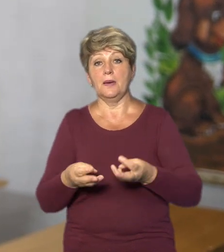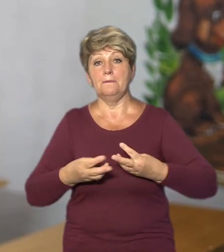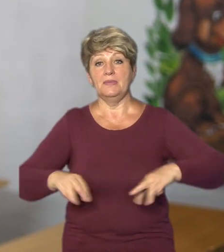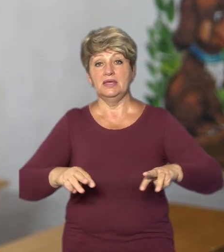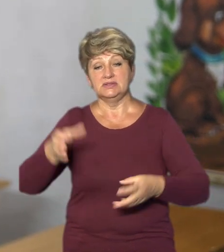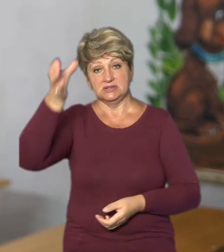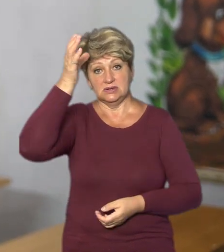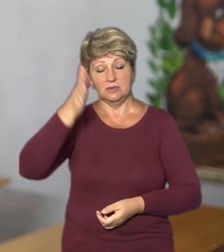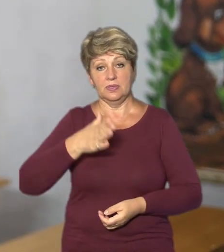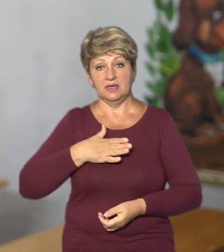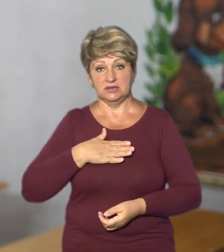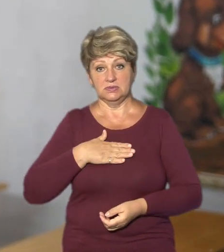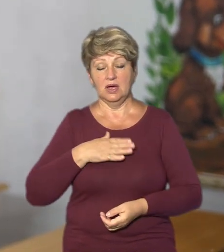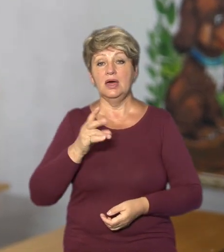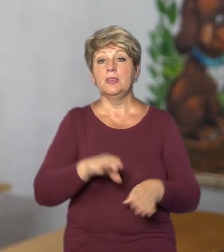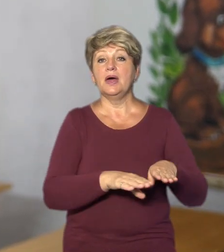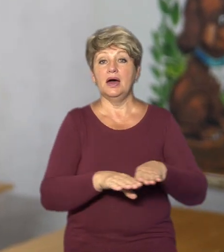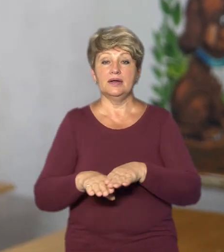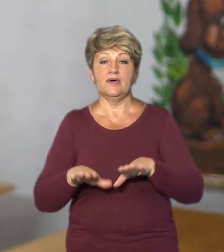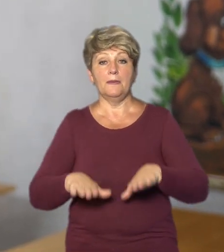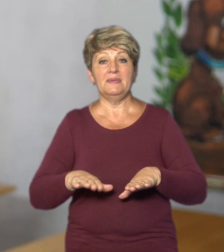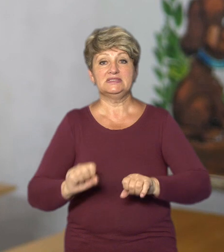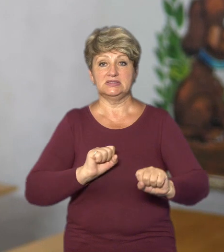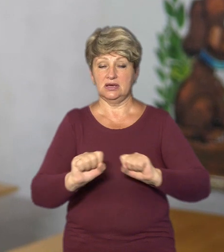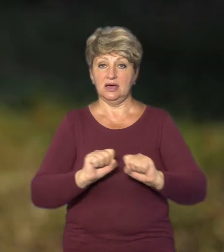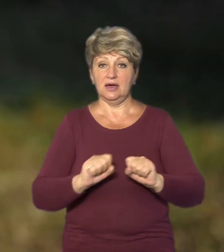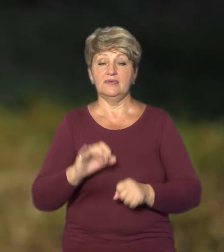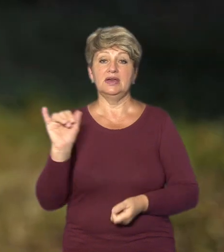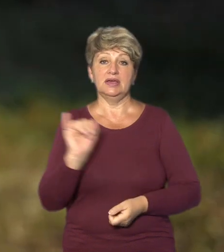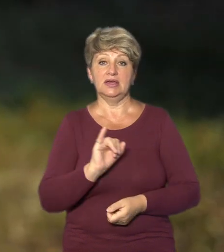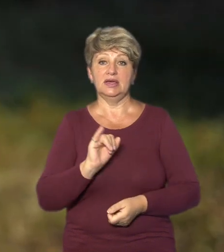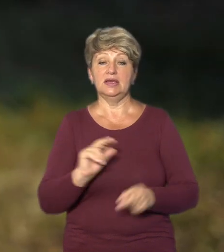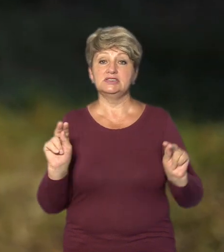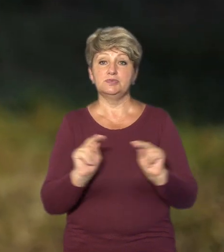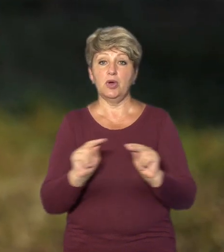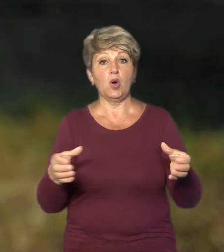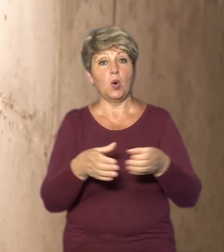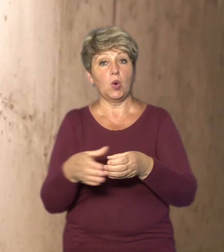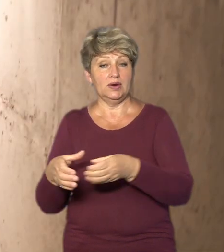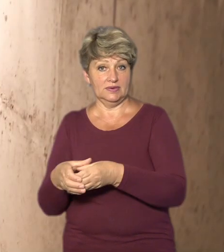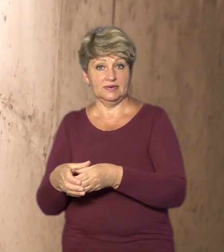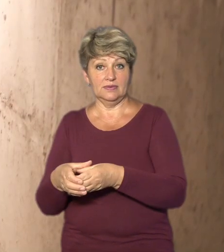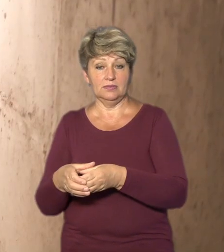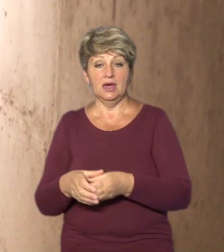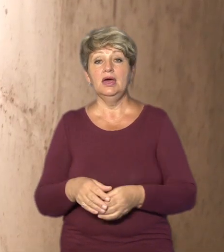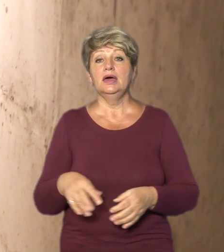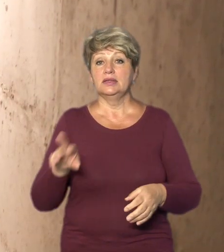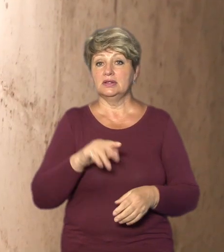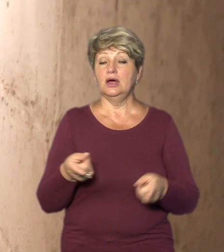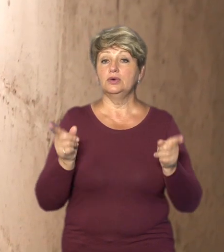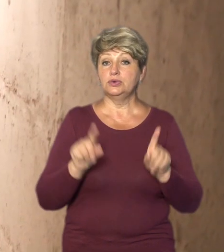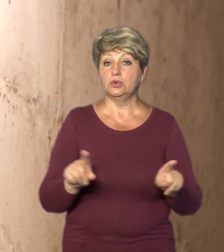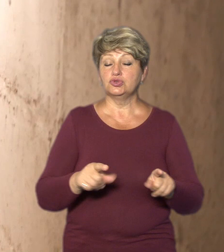освіти нашої науки, на рівні місцевих адміністрацій і безпосередньо з педагогічними колективами, задля того, щоб